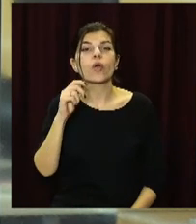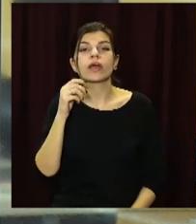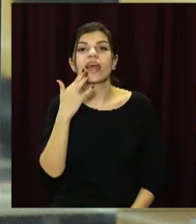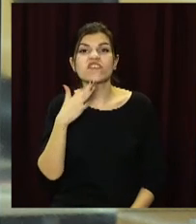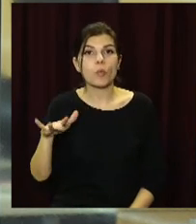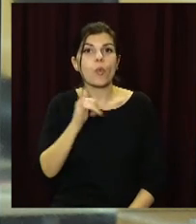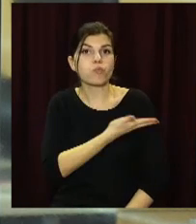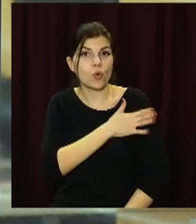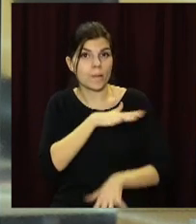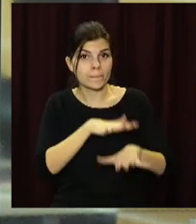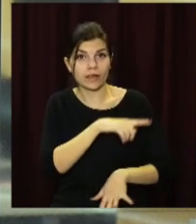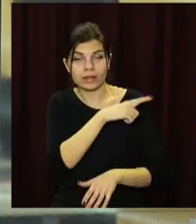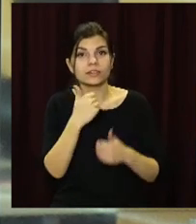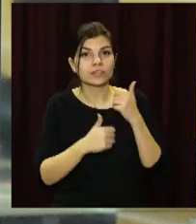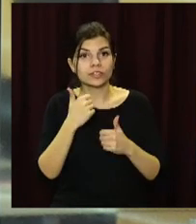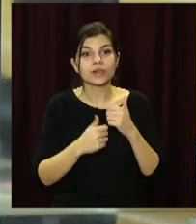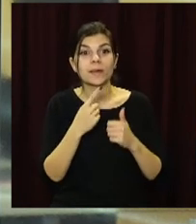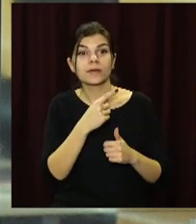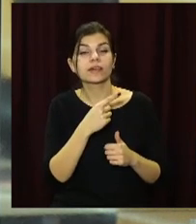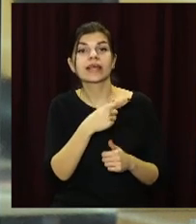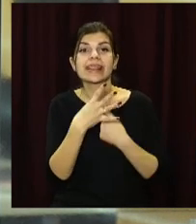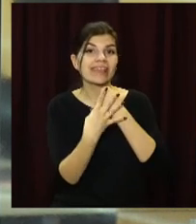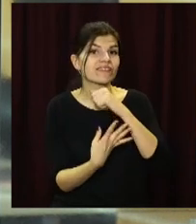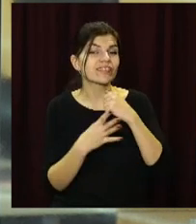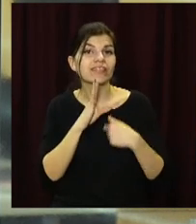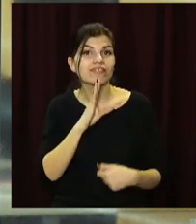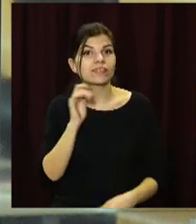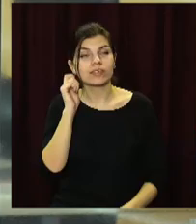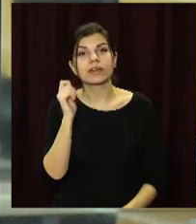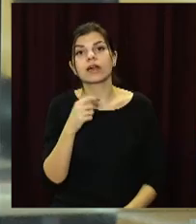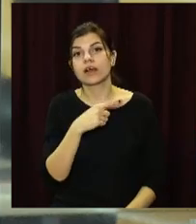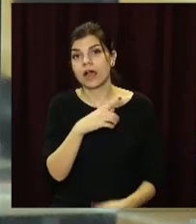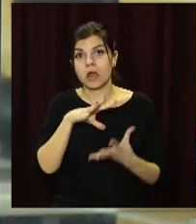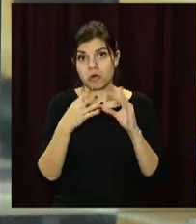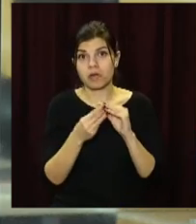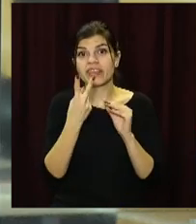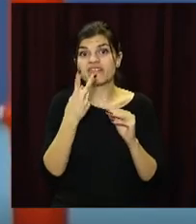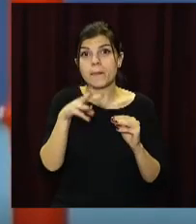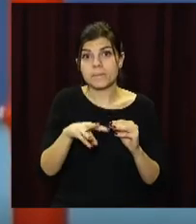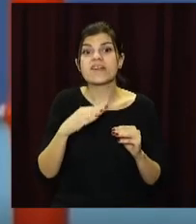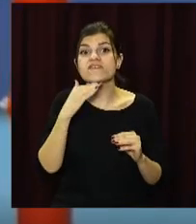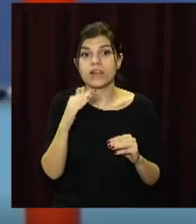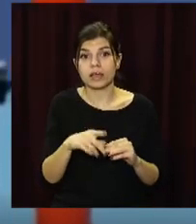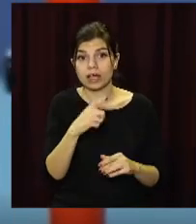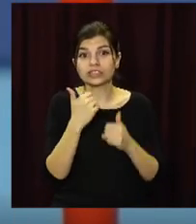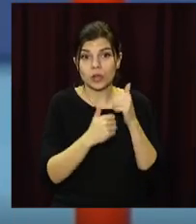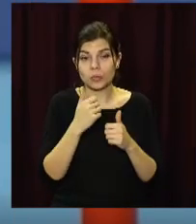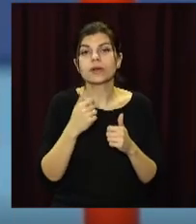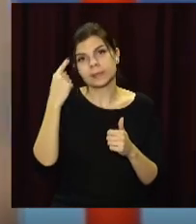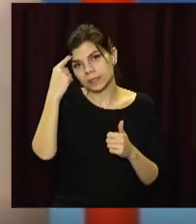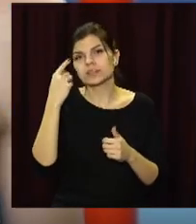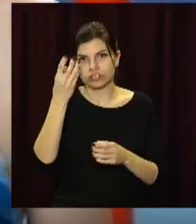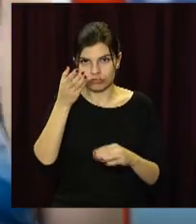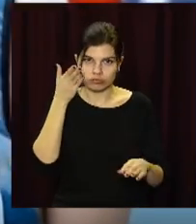Польщі. Для перемоги на континентальній першості 19-річній Ярославі вистачило результату у 2 метри. Тепер спортсменка планує